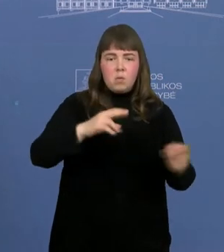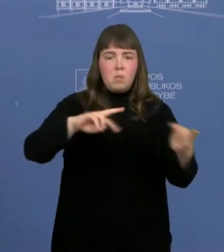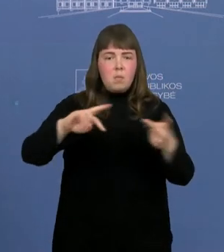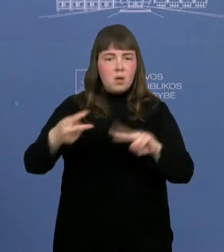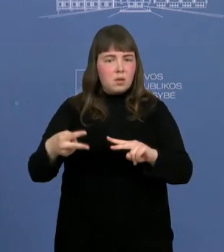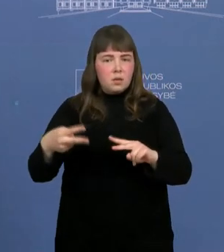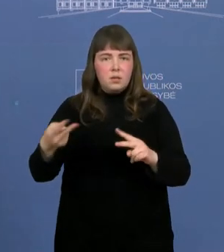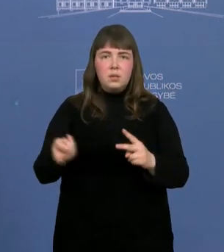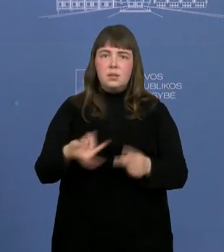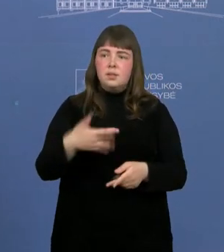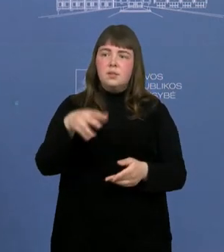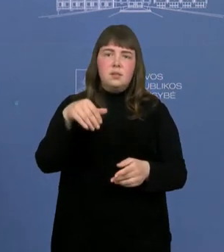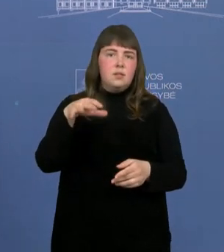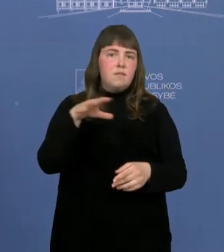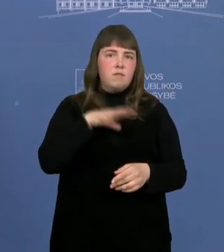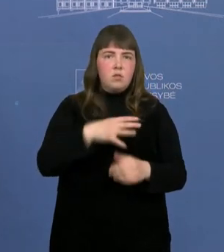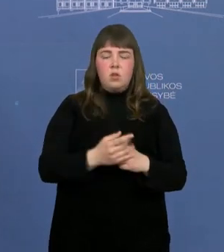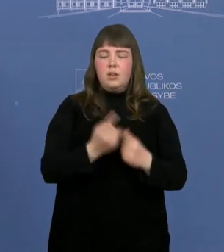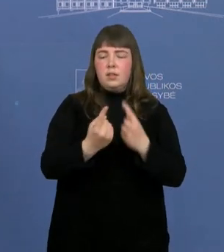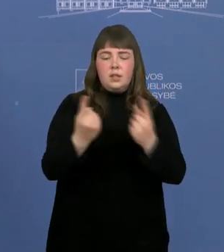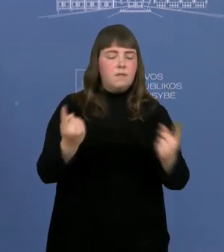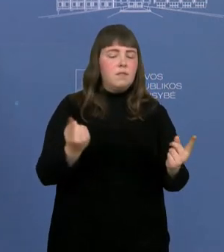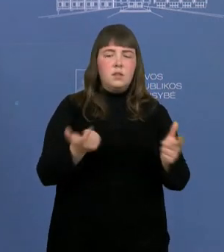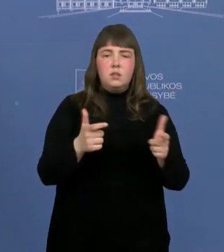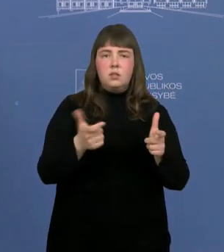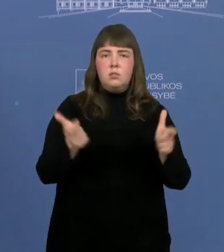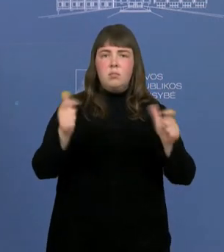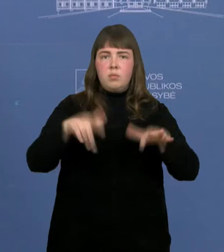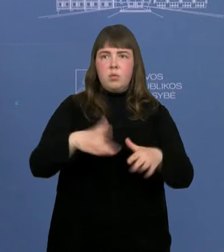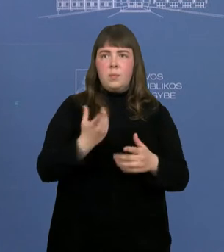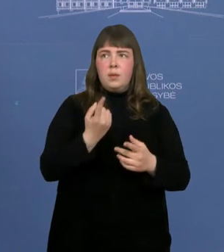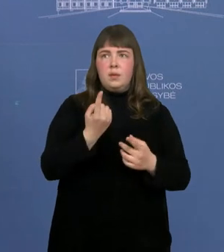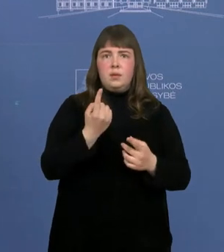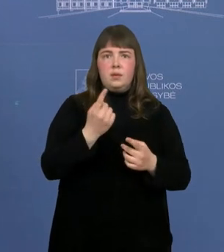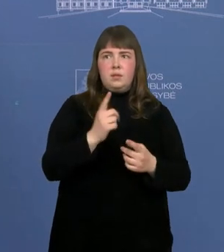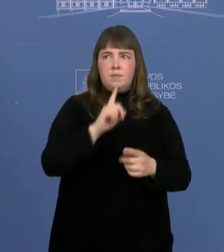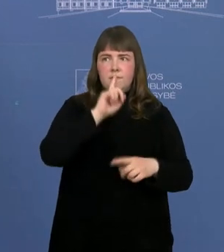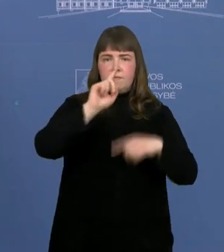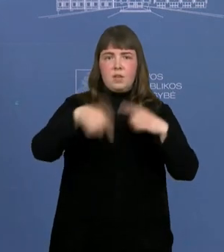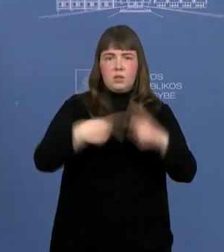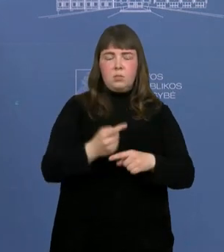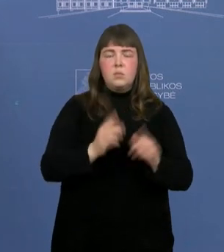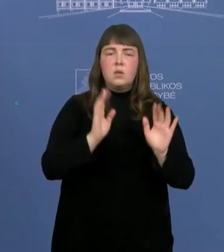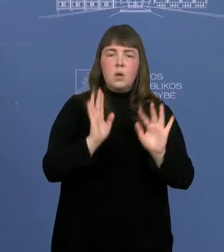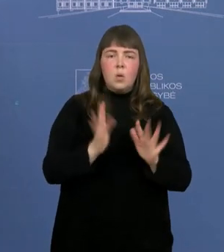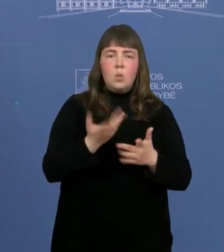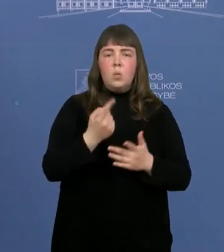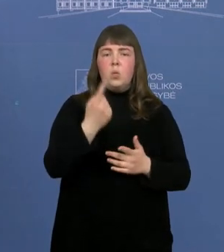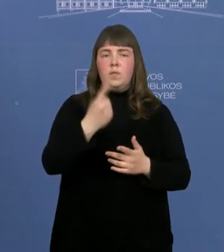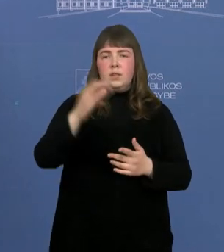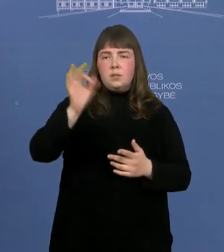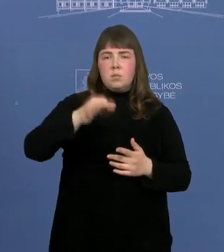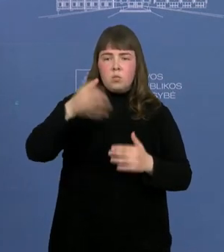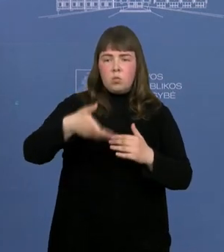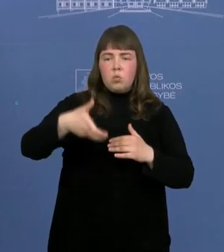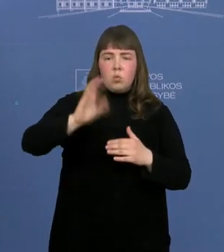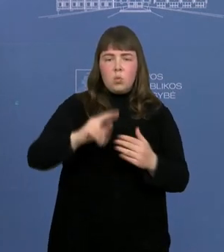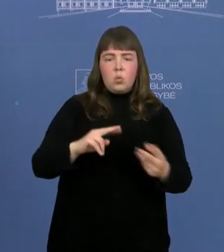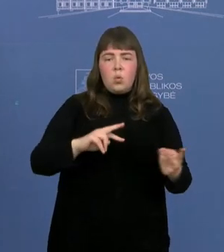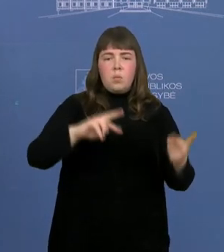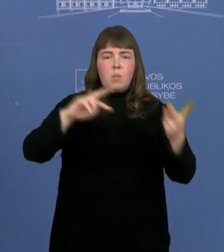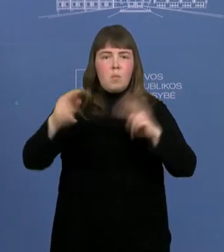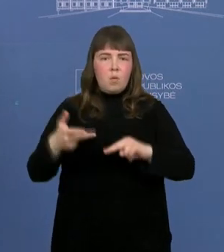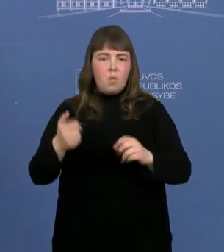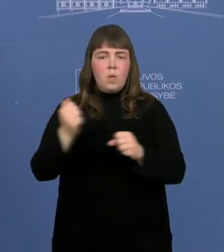ūkio paskirties klipų kiekvienoje savivaldybėje per metus. Jeigu keičiama virš vieno procento, tada reikia motėti